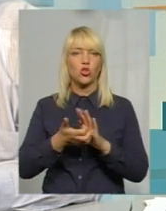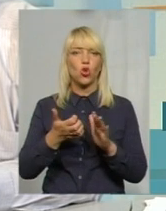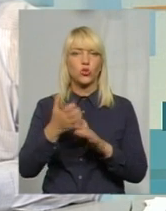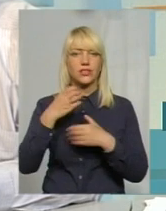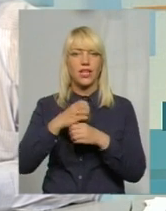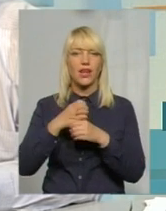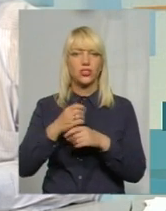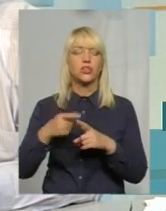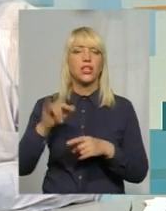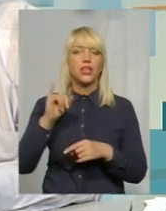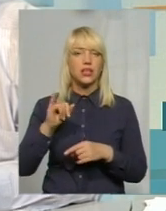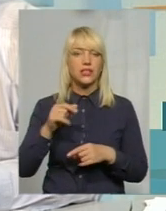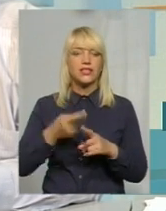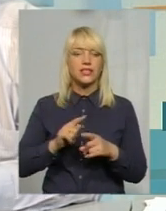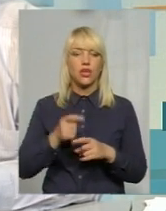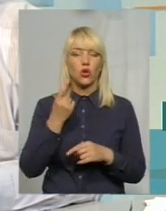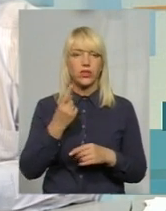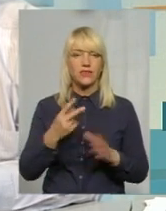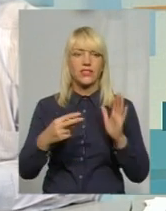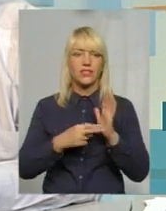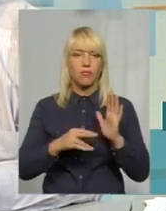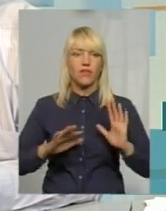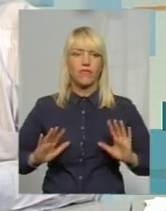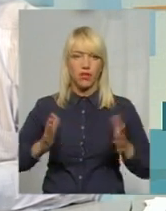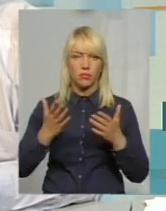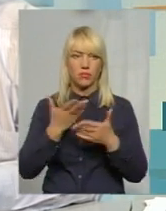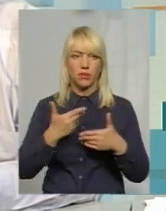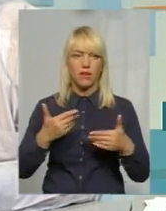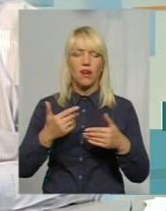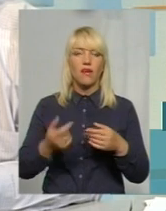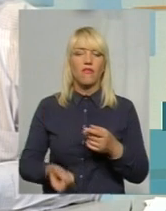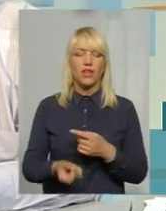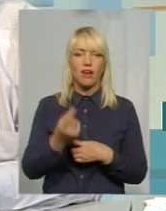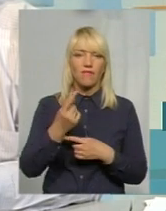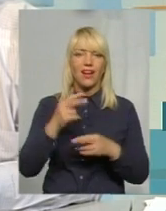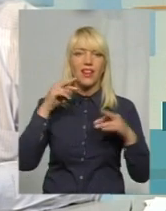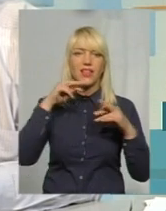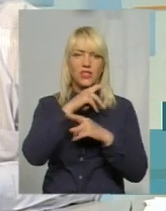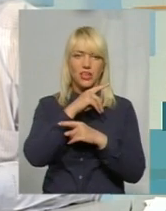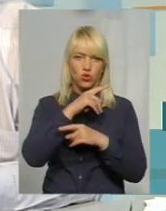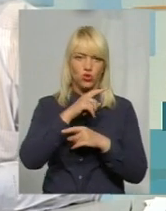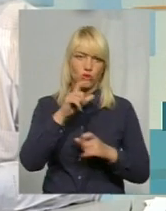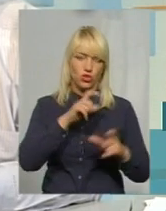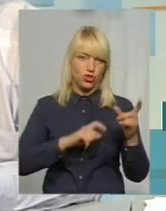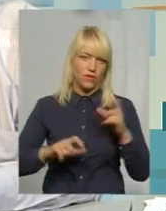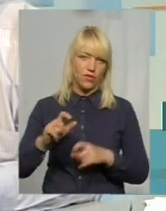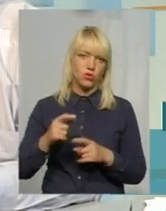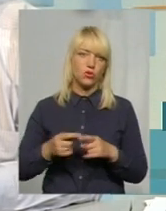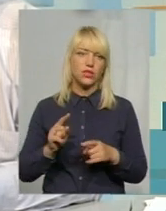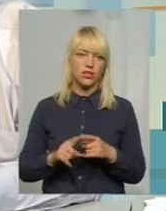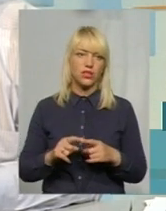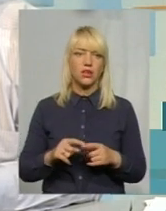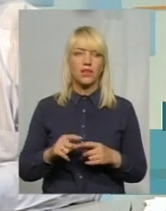І з цих 11 в 7 випадках ми виявляли діючу речовину. Хотілося б відмітити, це